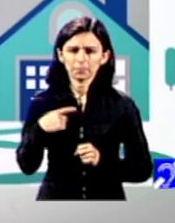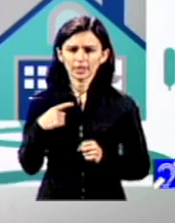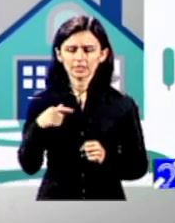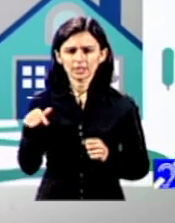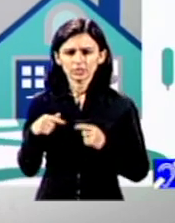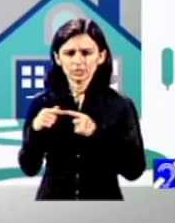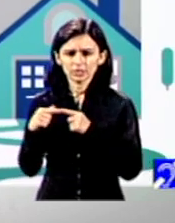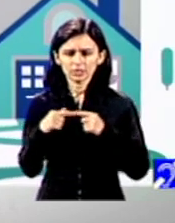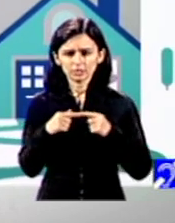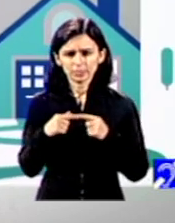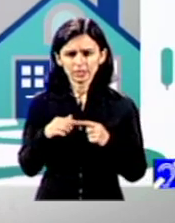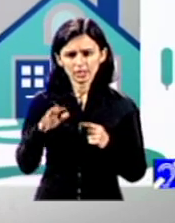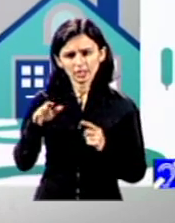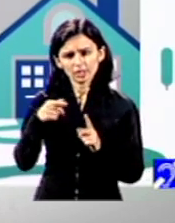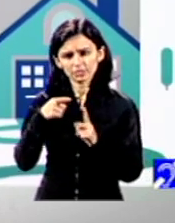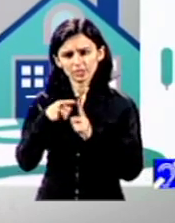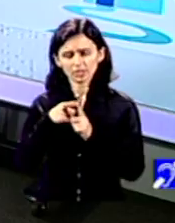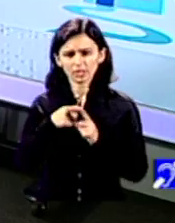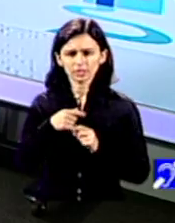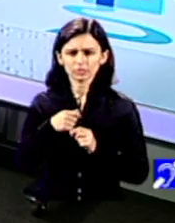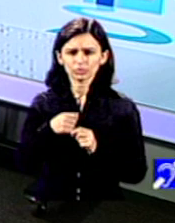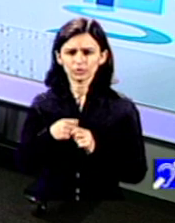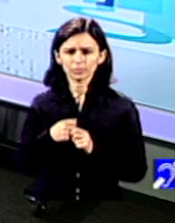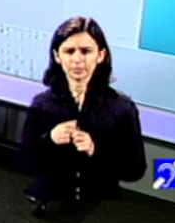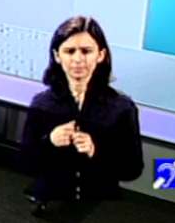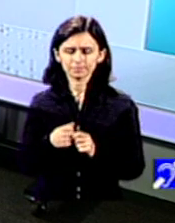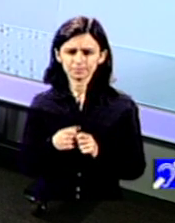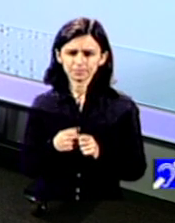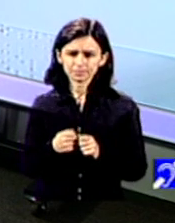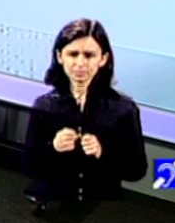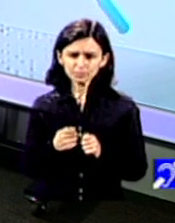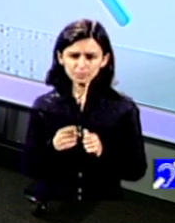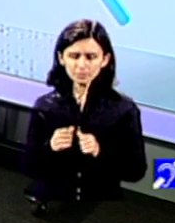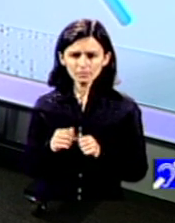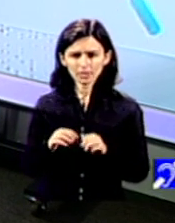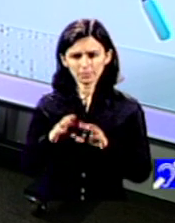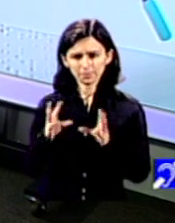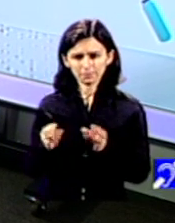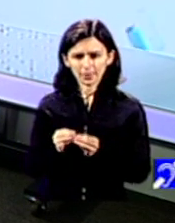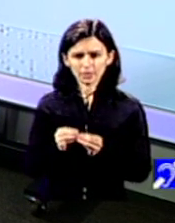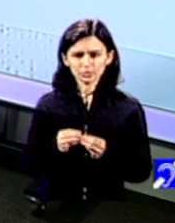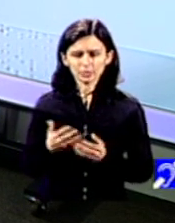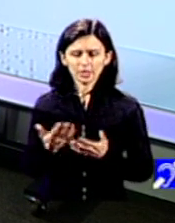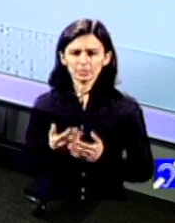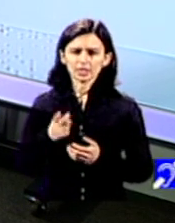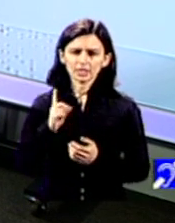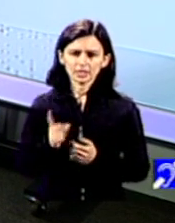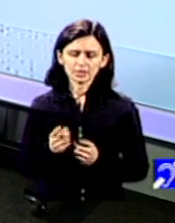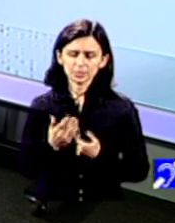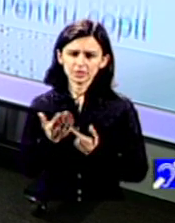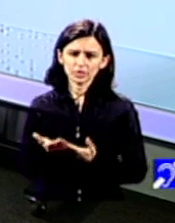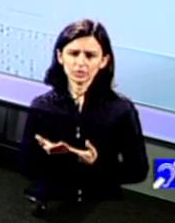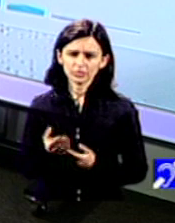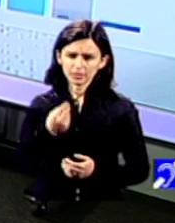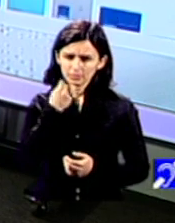concentrat mai degrabă pe ceea ce aveți și dumneavoastră pe ecran acum pe sumele pe care ar trebui să le alocăm pe beneficii nu